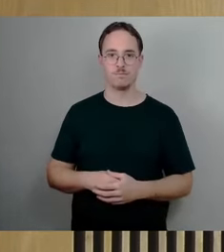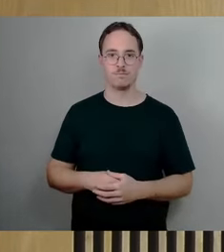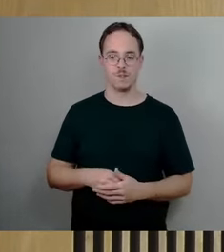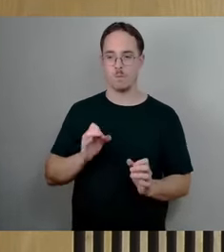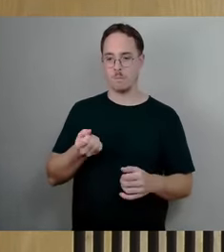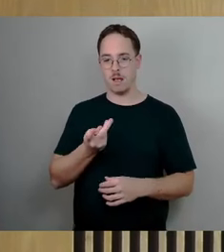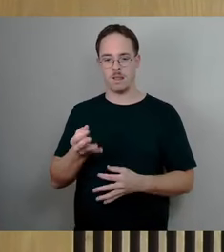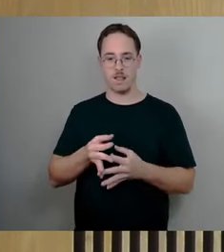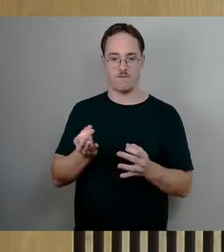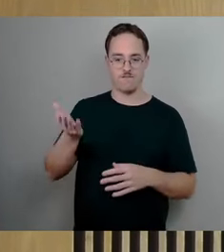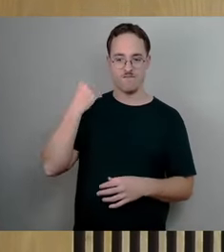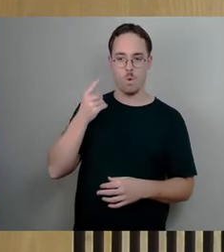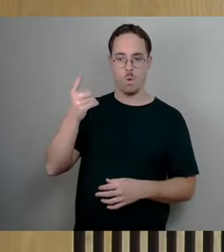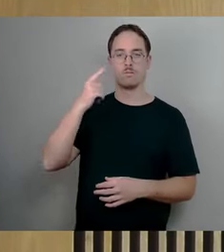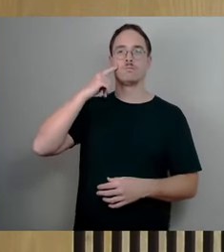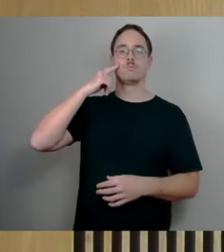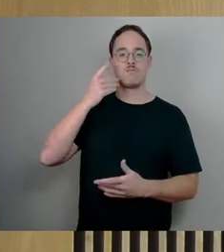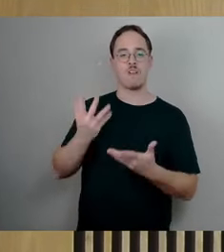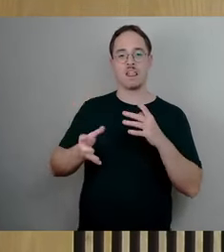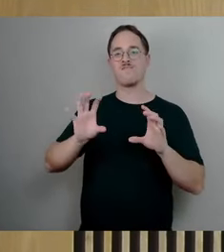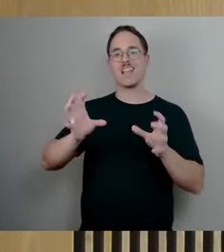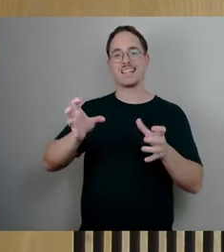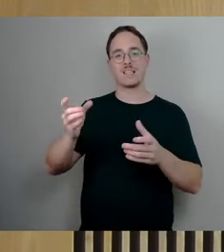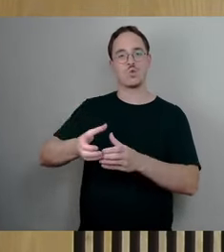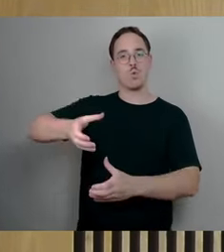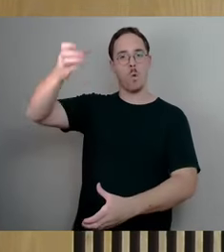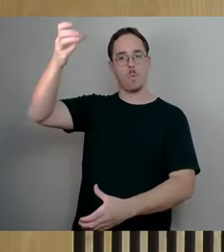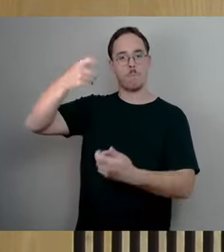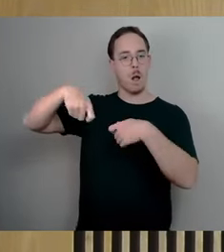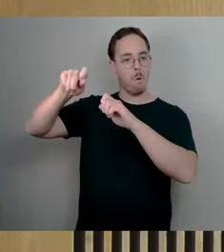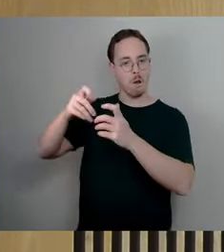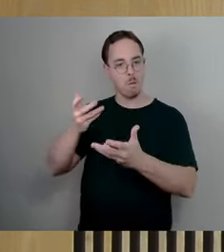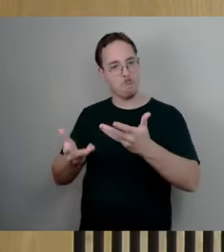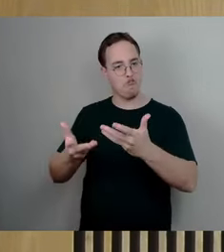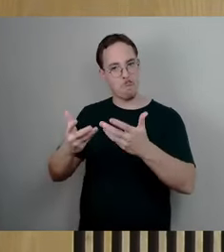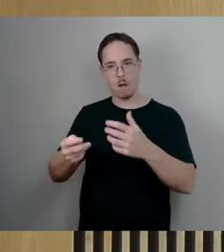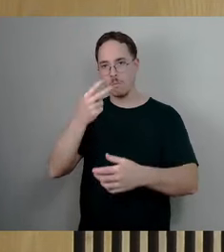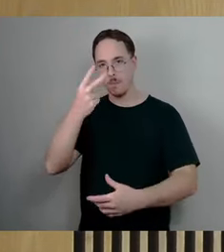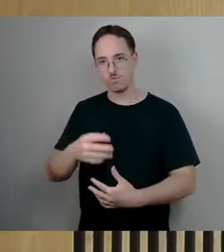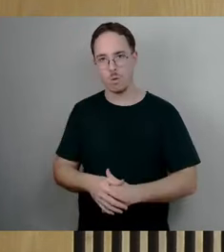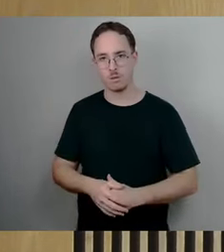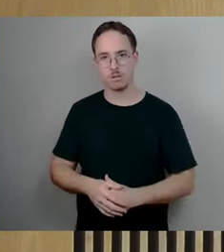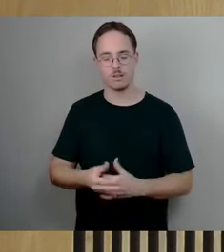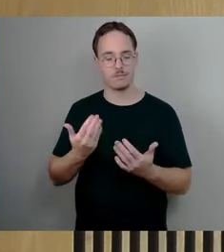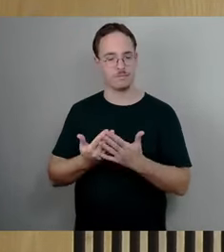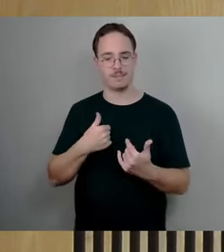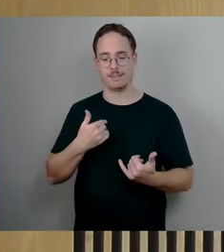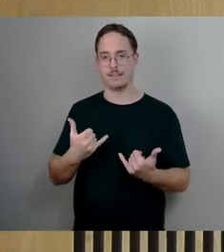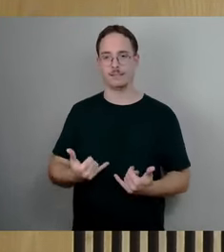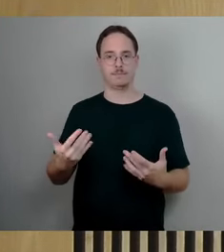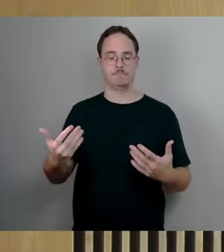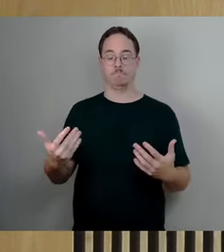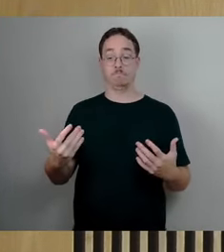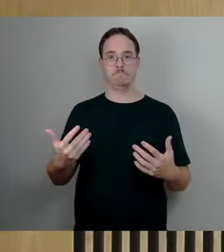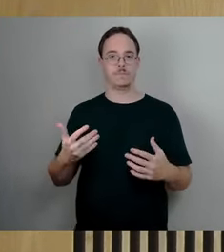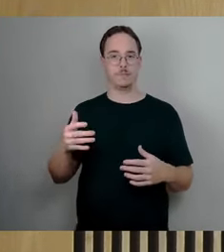Kulturbereich stehen ja viele Kürzungen an. Das ist eine eigenartige Sache. Deswegen, auch weil ich da bisher noch nicht lesen konnte, wie